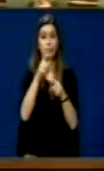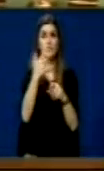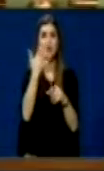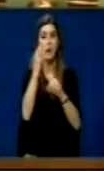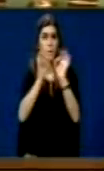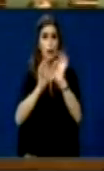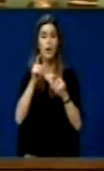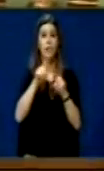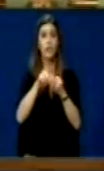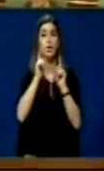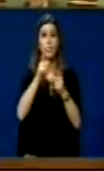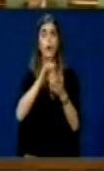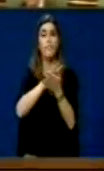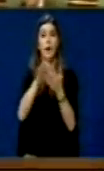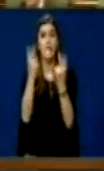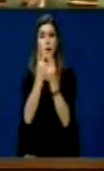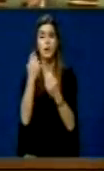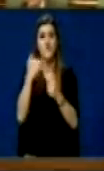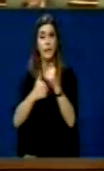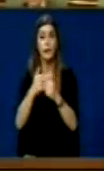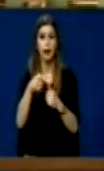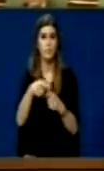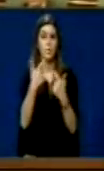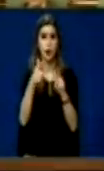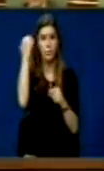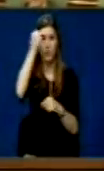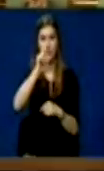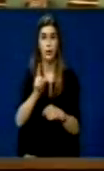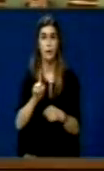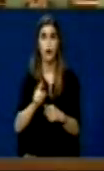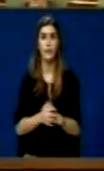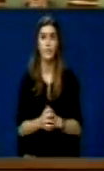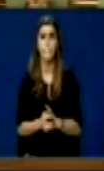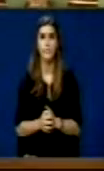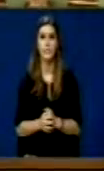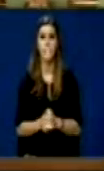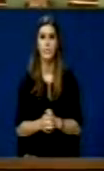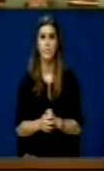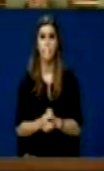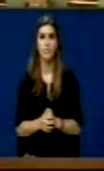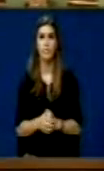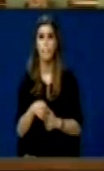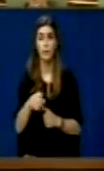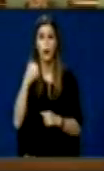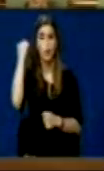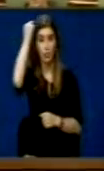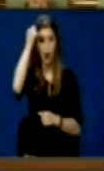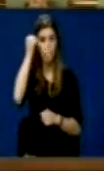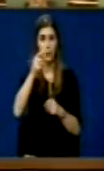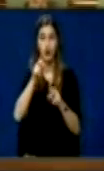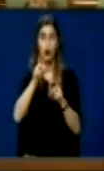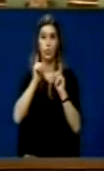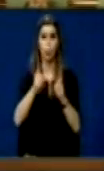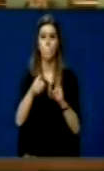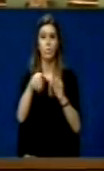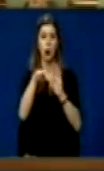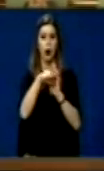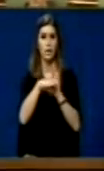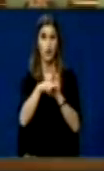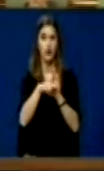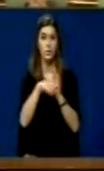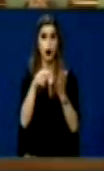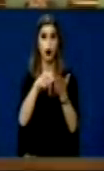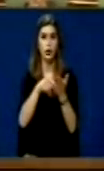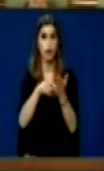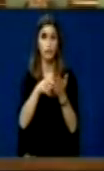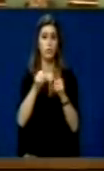qëmim edhe falja për krimin që ndodhë në Kosovë. Kosova rridhëmisht ka nevoj për ligjën për amnistij, për një lijë shumë të